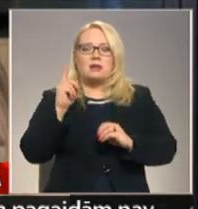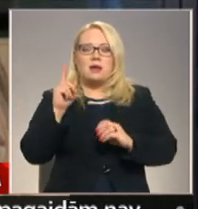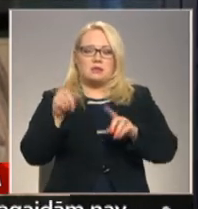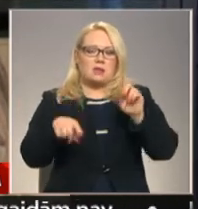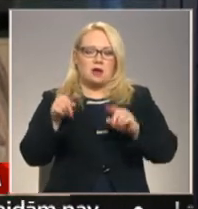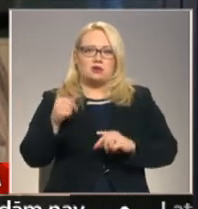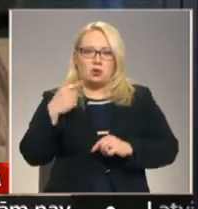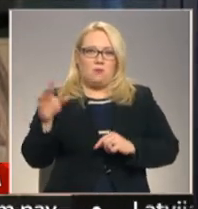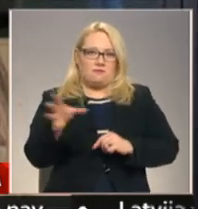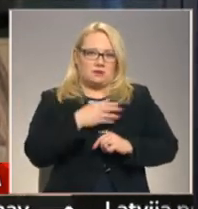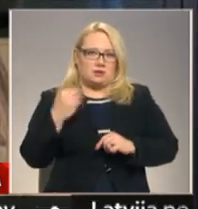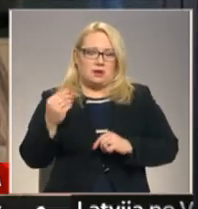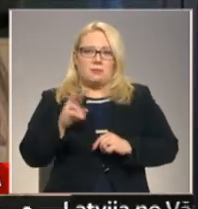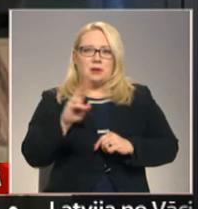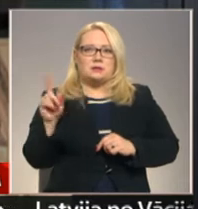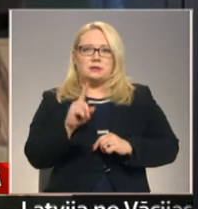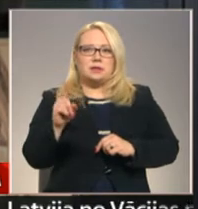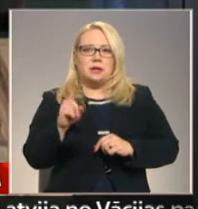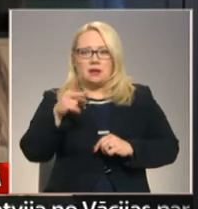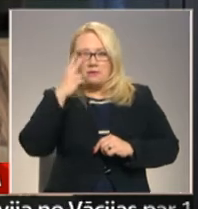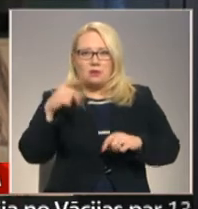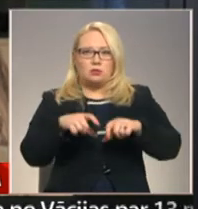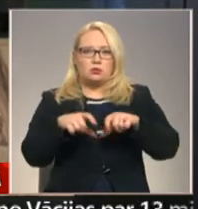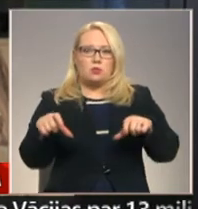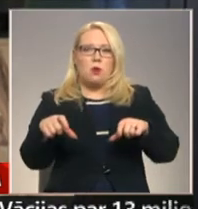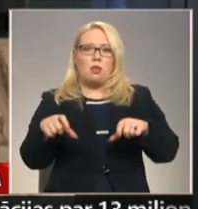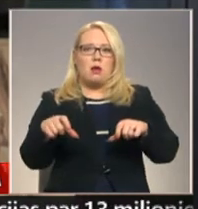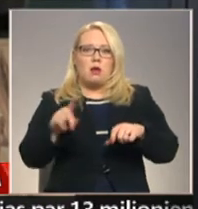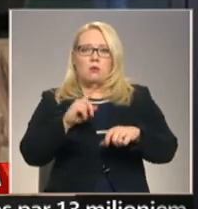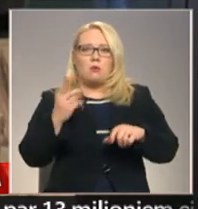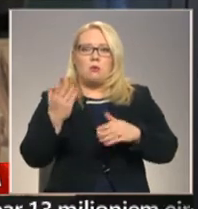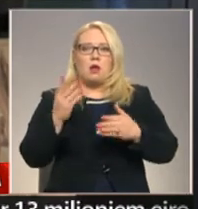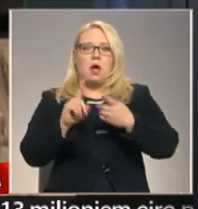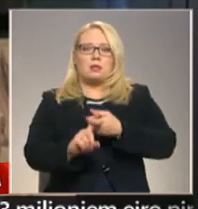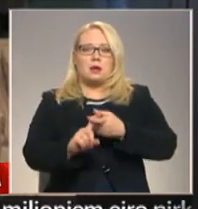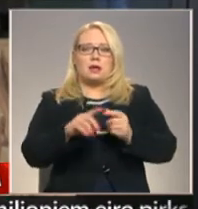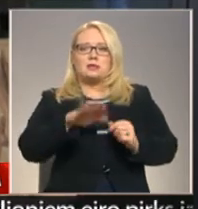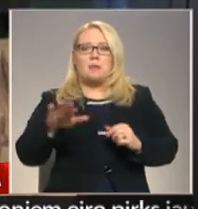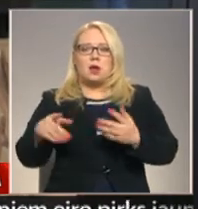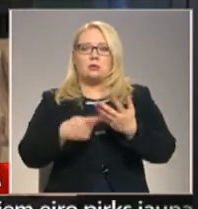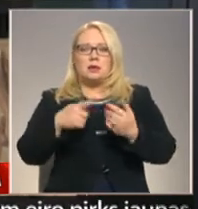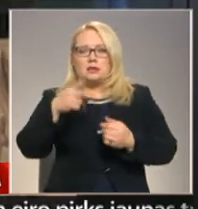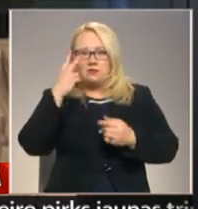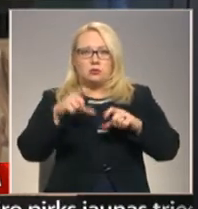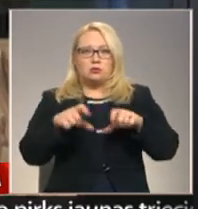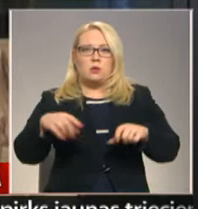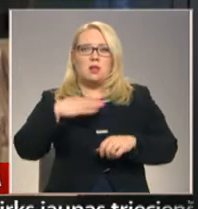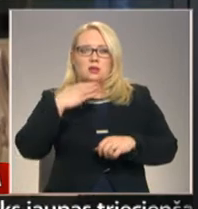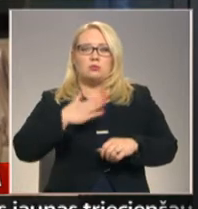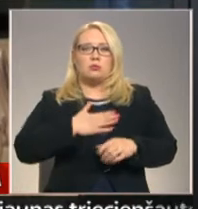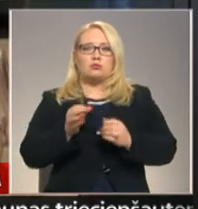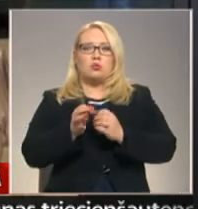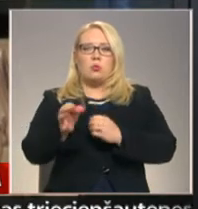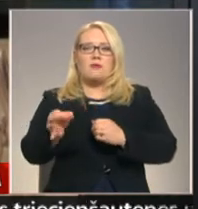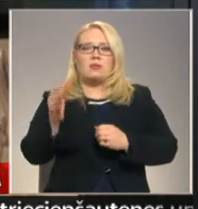faktori no visiem, kas ir atkarīgs bērnu skaits vidusskolas klasēs. Mums novada ir